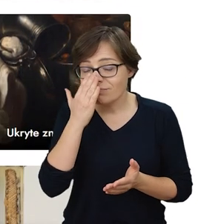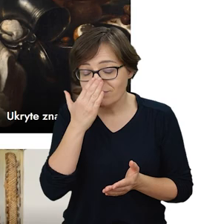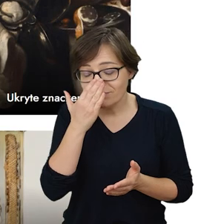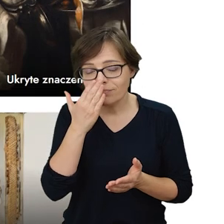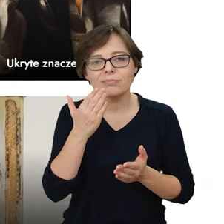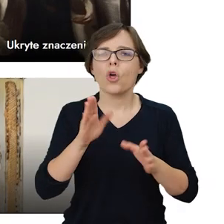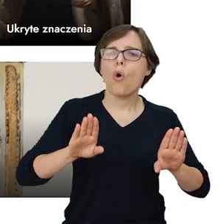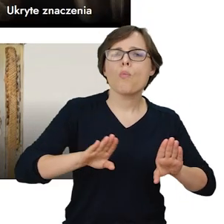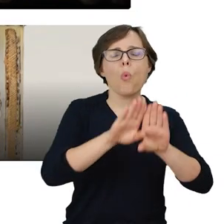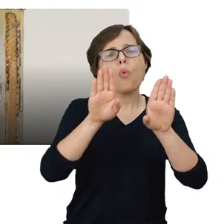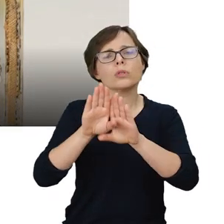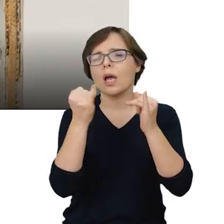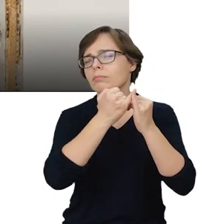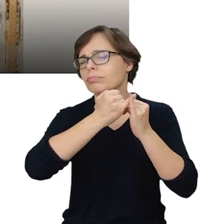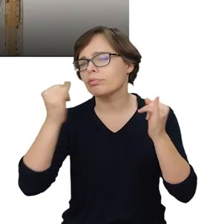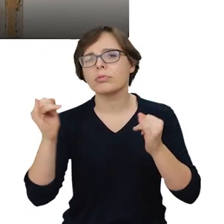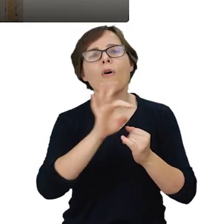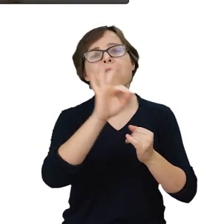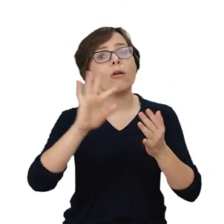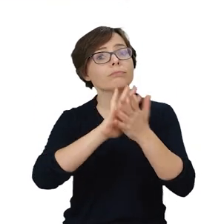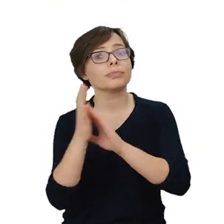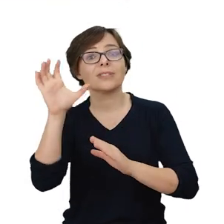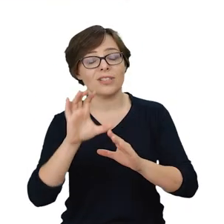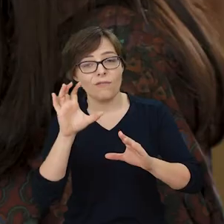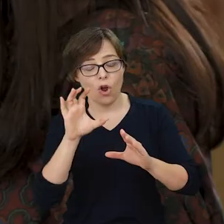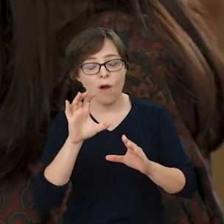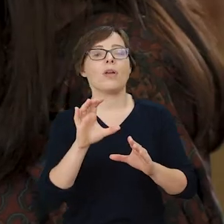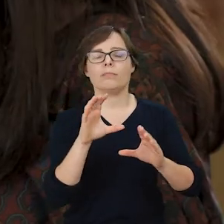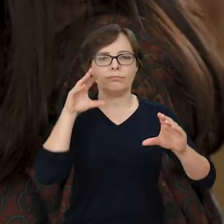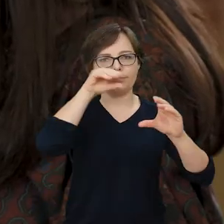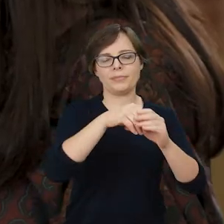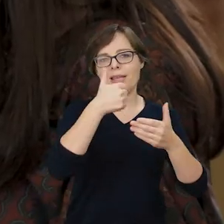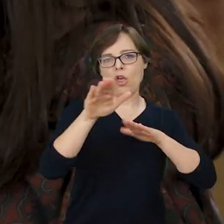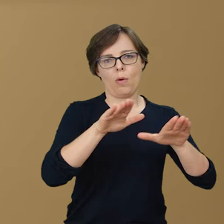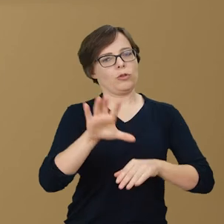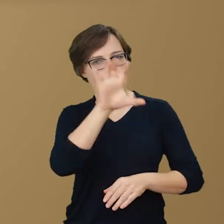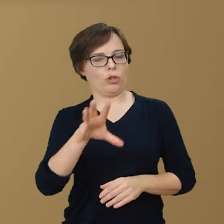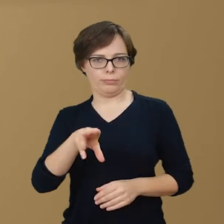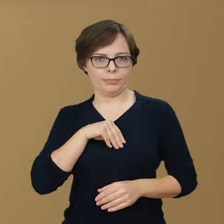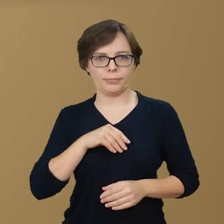jest udostępnianie zasobów cyfrowych z wielu muzeów w jednym miejscu.